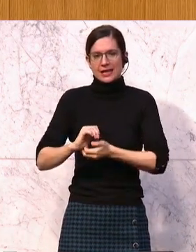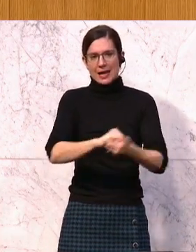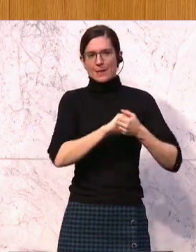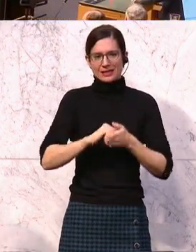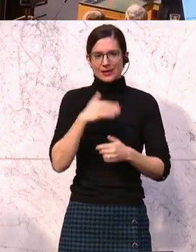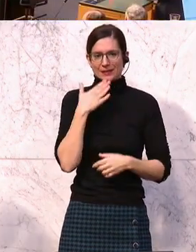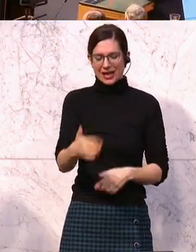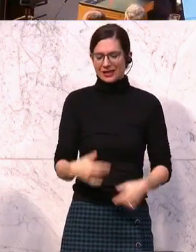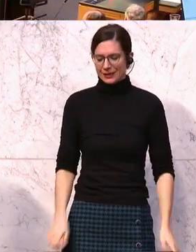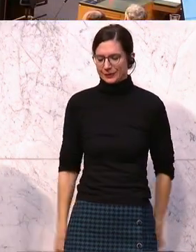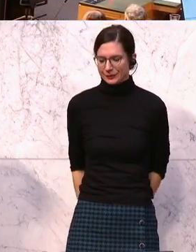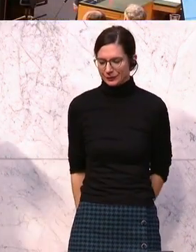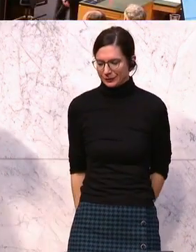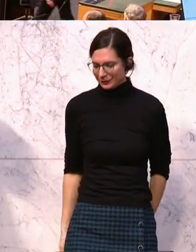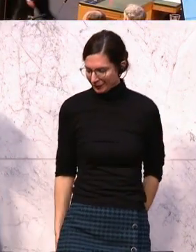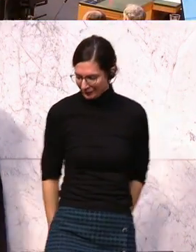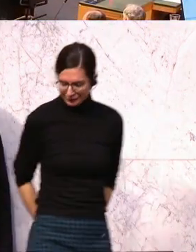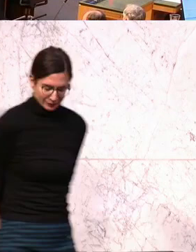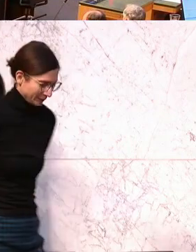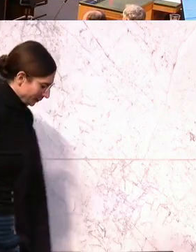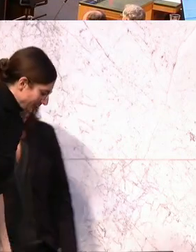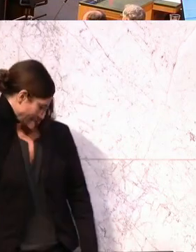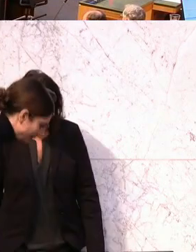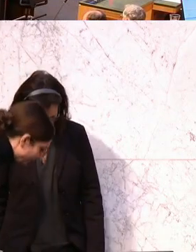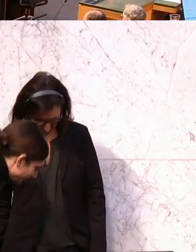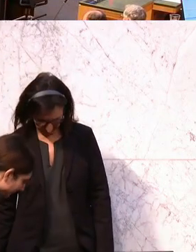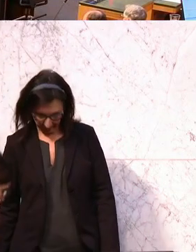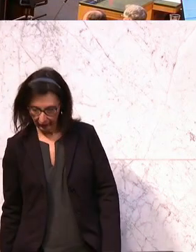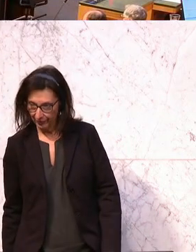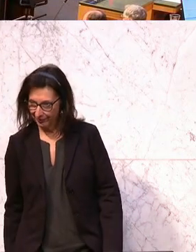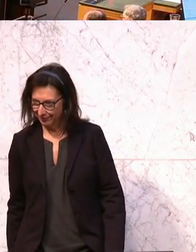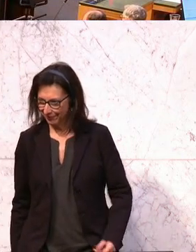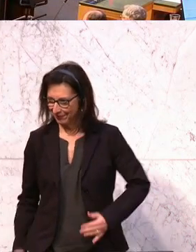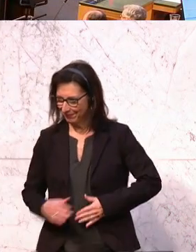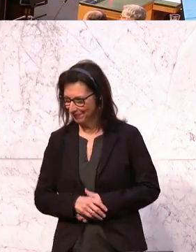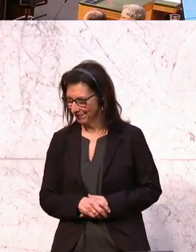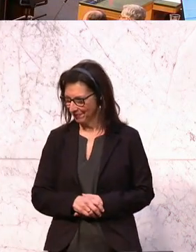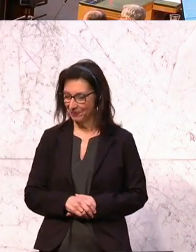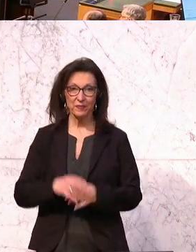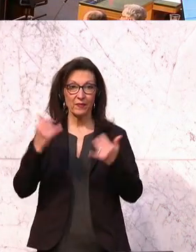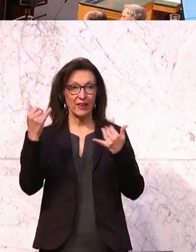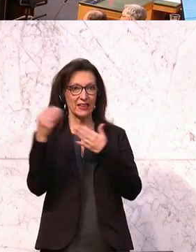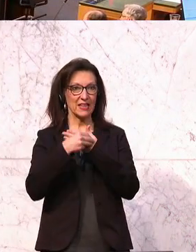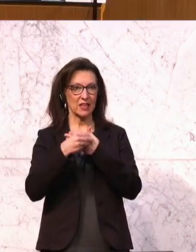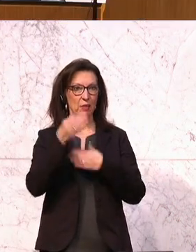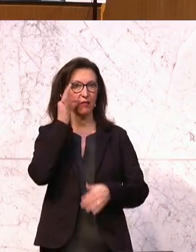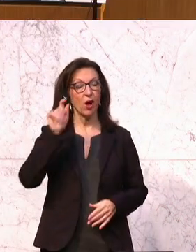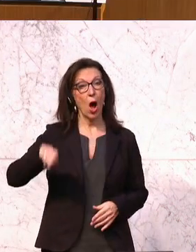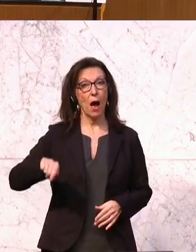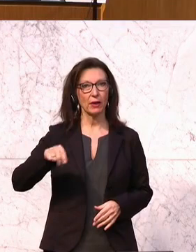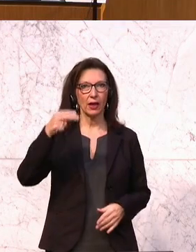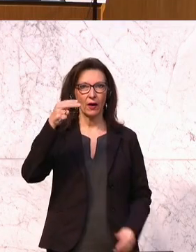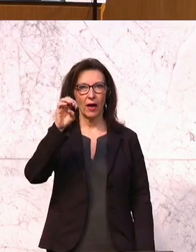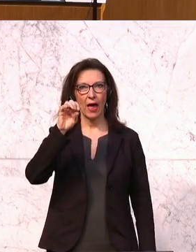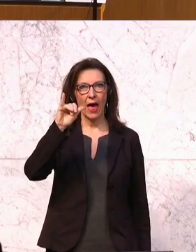Danke. Josef Smolle, der Gesundheitssprecher der ÖVP, sagt, dass die ganzen Forderungen, die vorher sein Pendant der SPÖ,